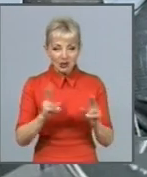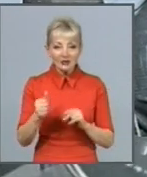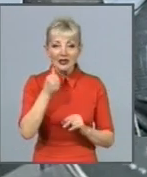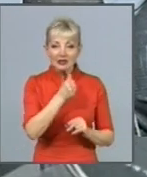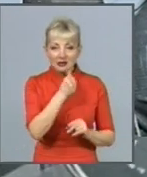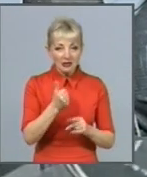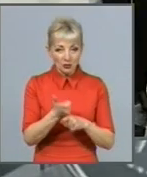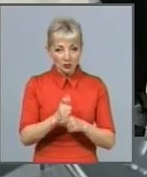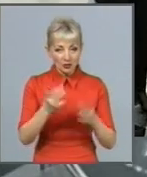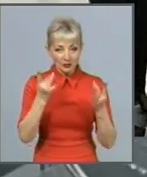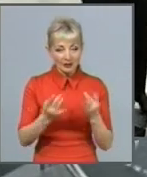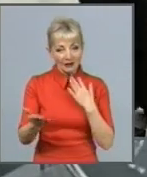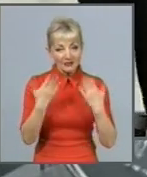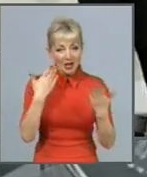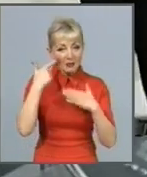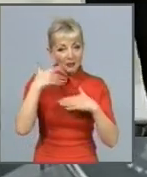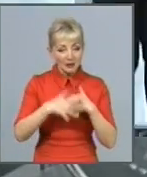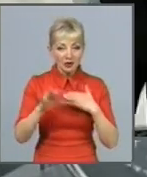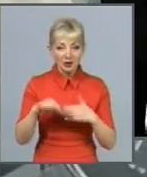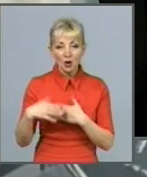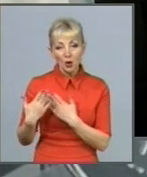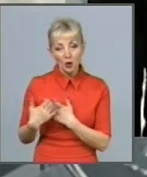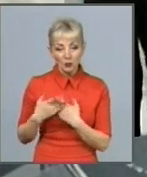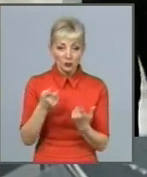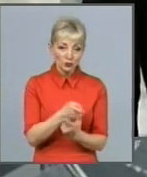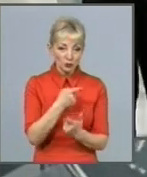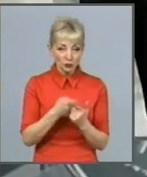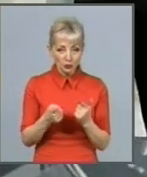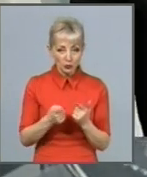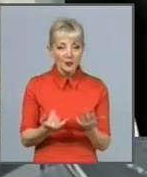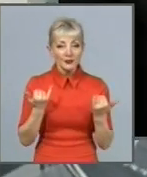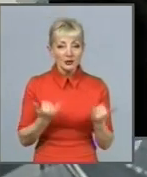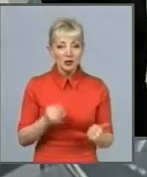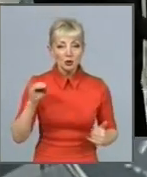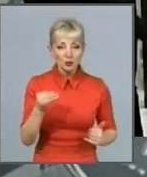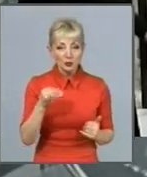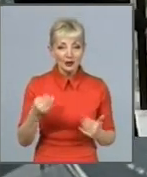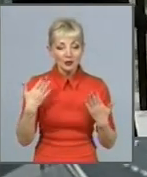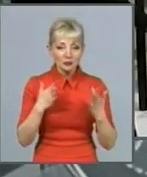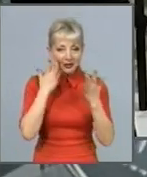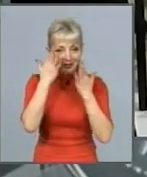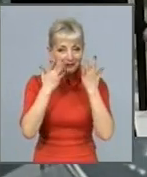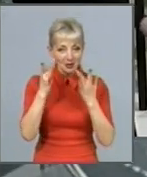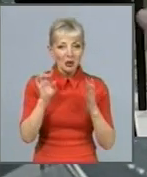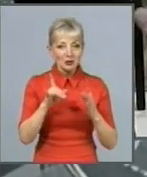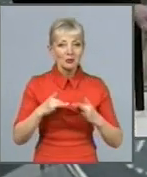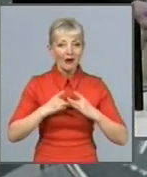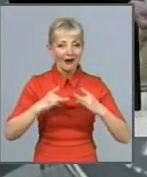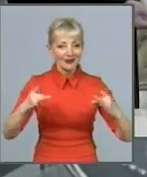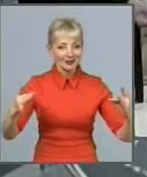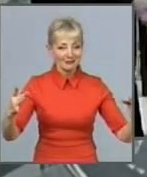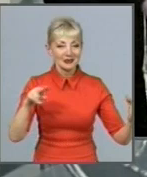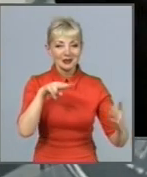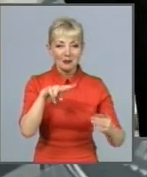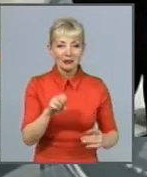взаємопорозуміння та любов один до одного. Зараз ювіляри вже замислюються, аби відзначити платинове – сторічне